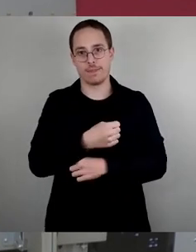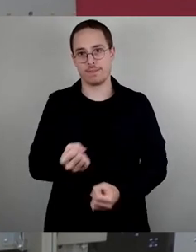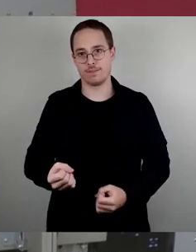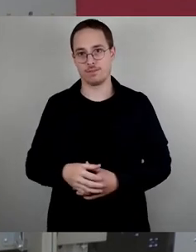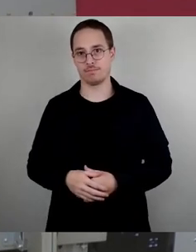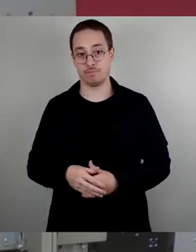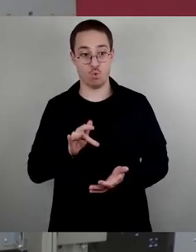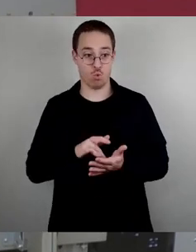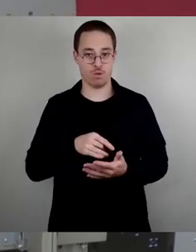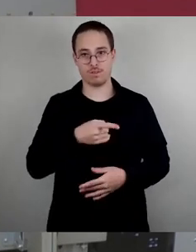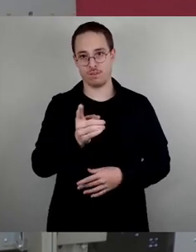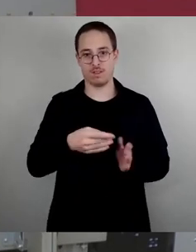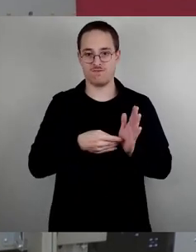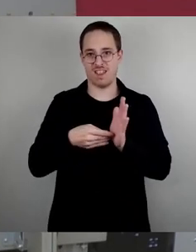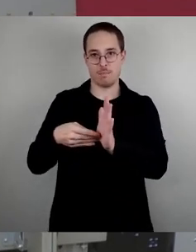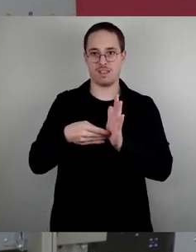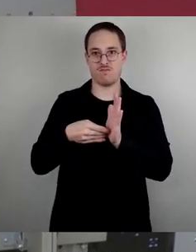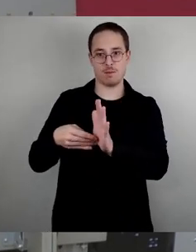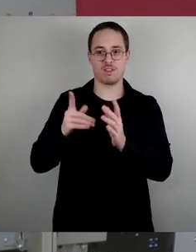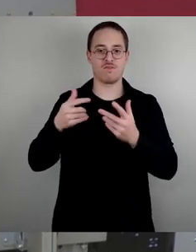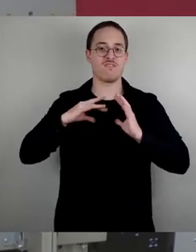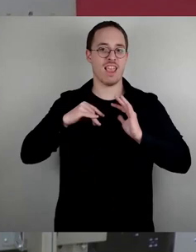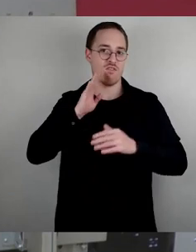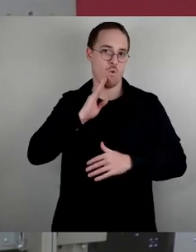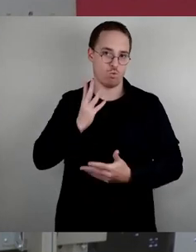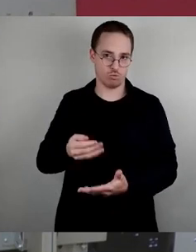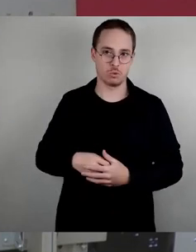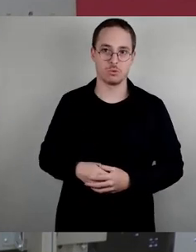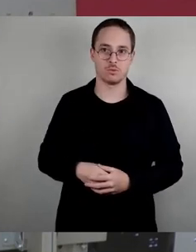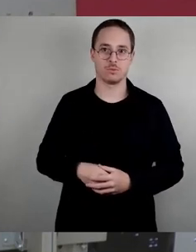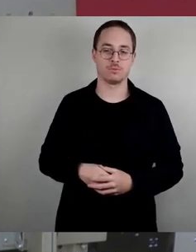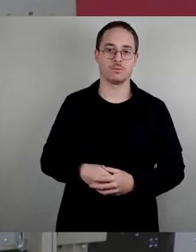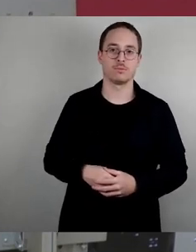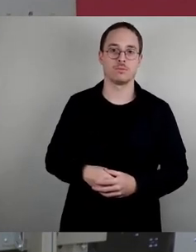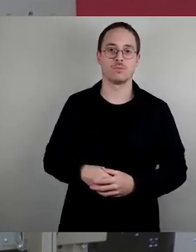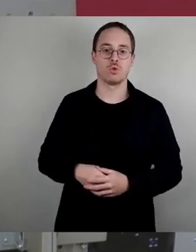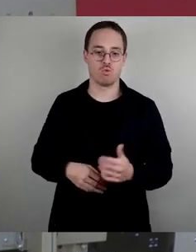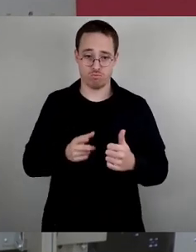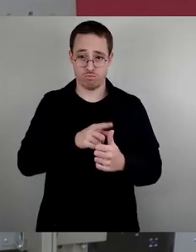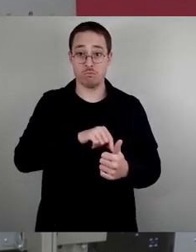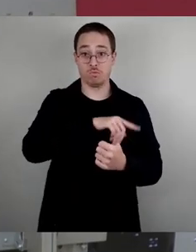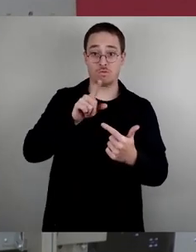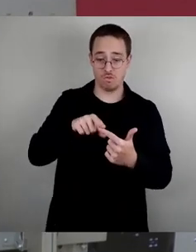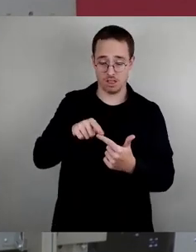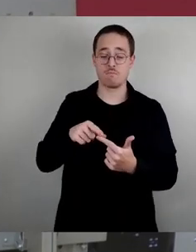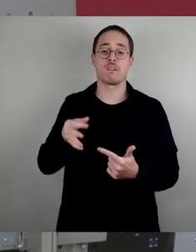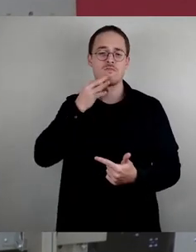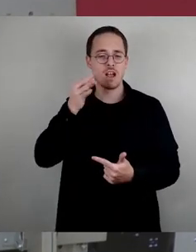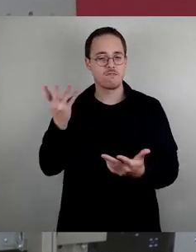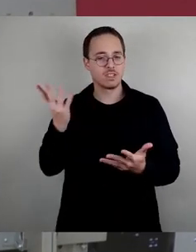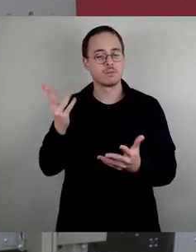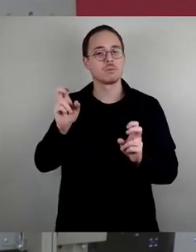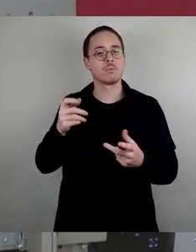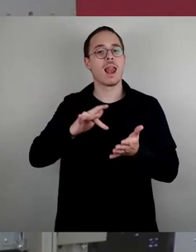Einmal die Frage der Zweckentfremdung als Ferienwohnung und das Zweite ist die Frage von Leerstand. Und auch da haben wir in Dresden erstaunliche Zahlen. In der